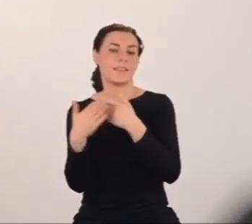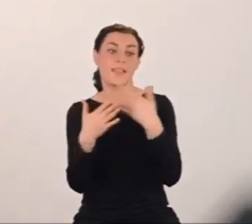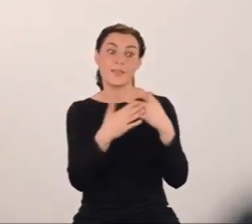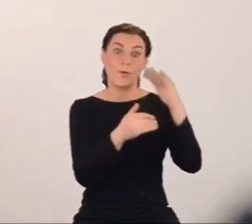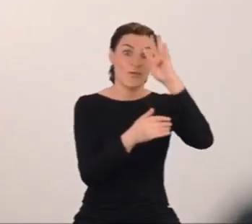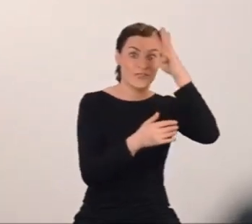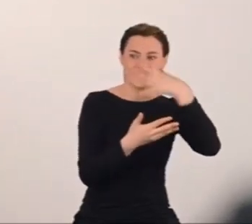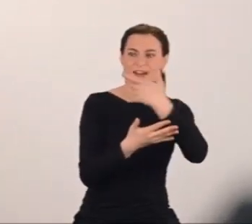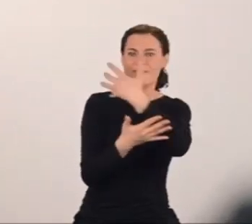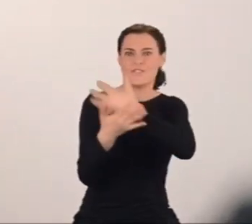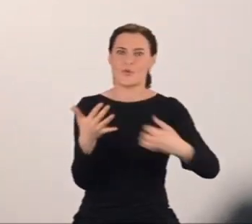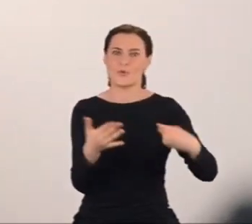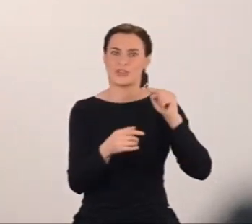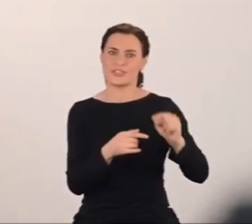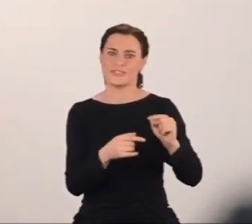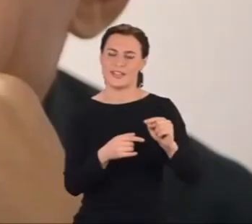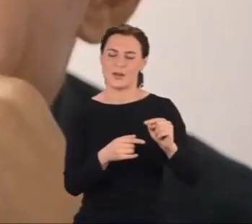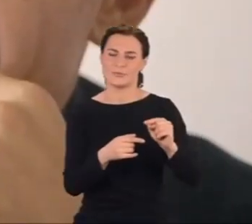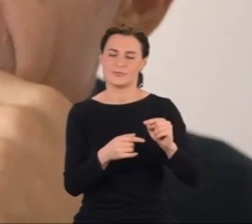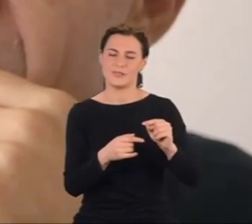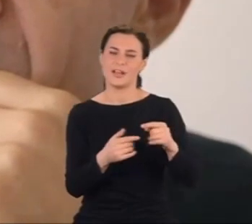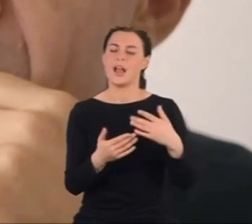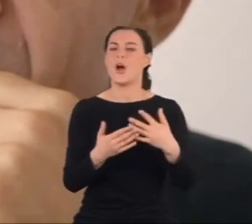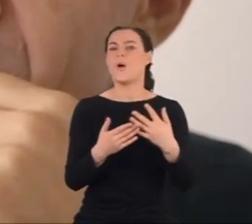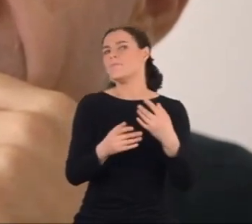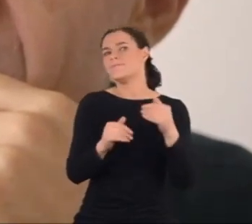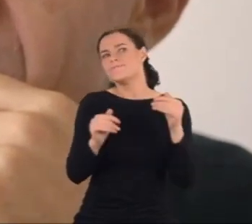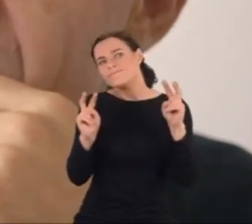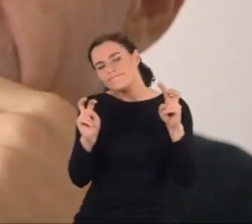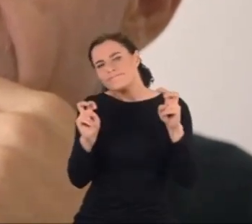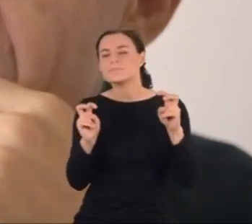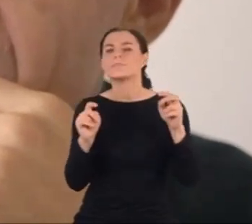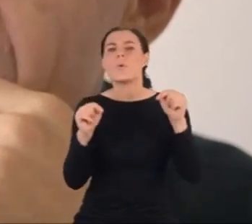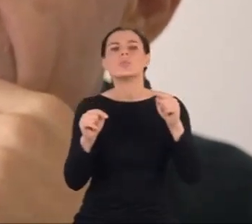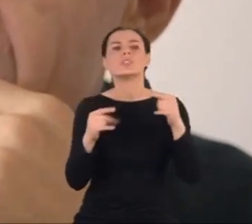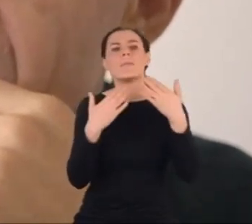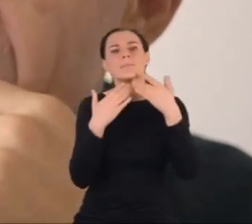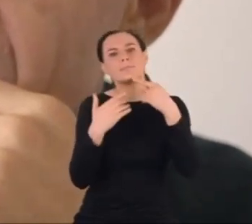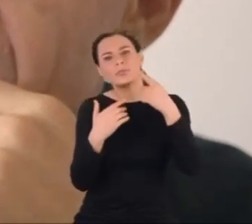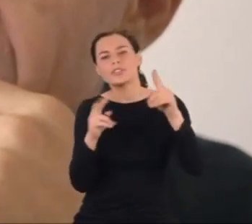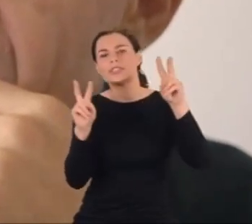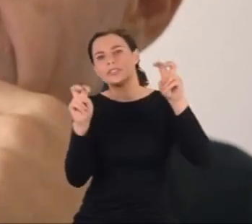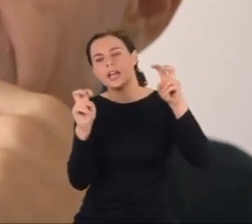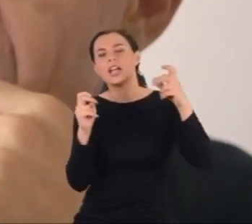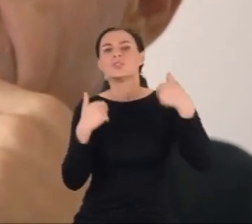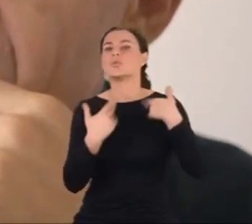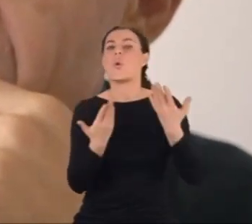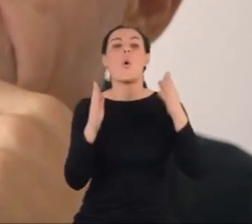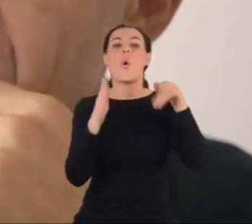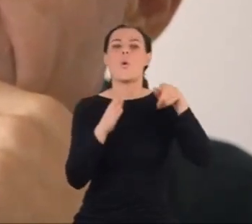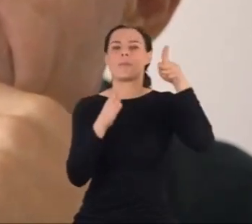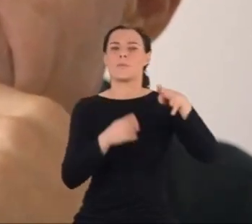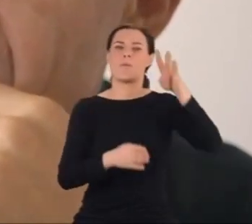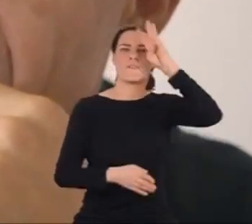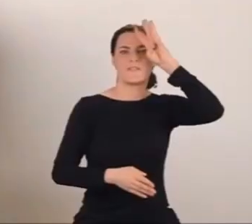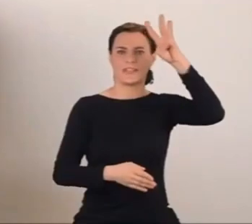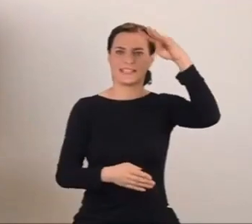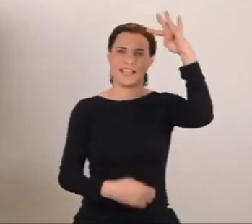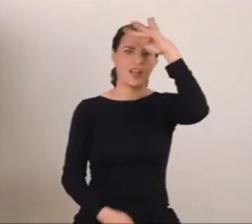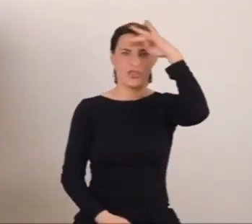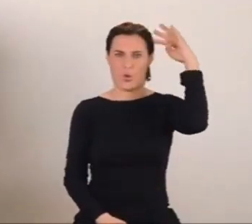Można powiedzieć, że w pewnym sensie wykreował postać fizyka teoretycznego.